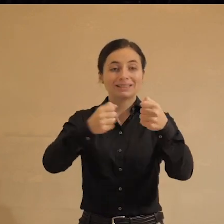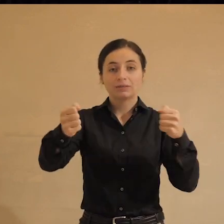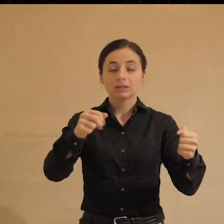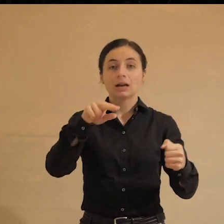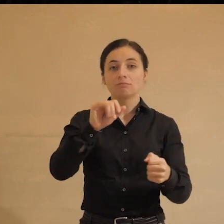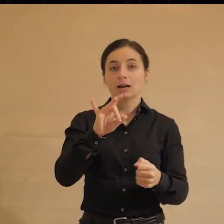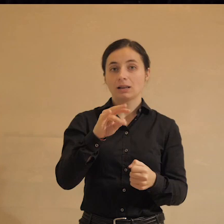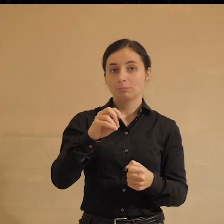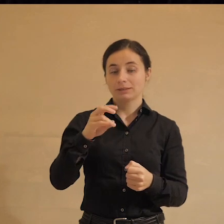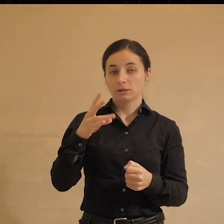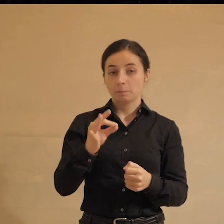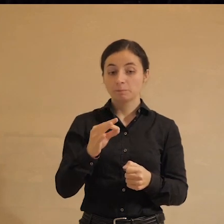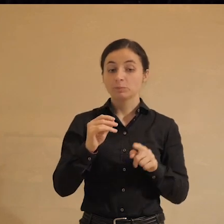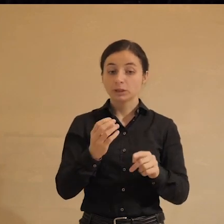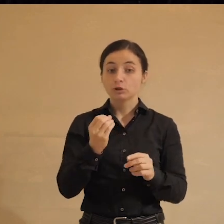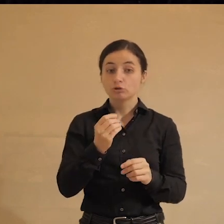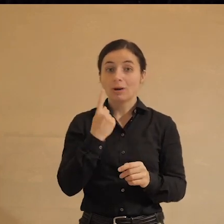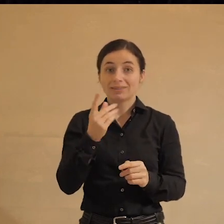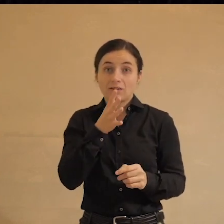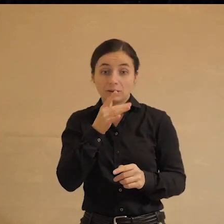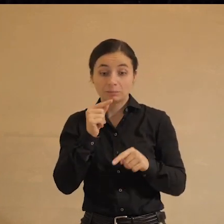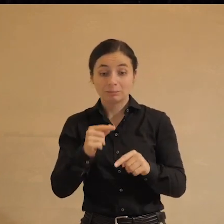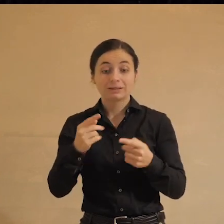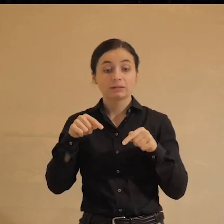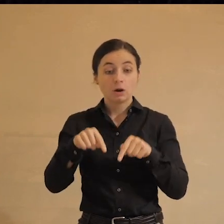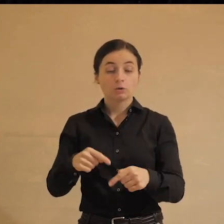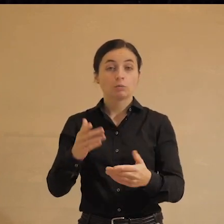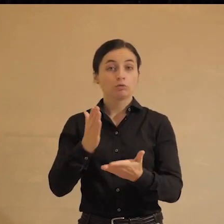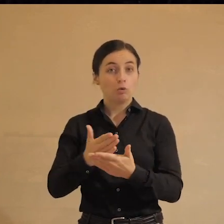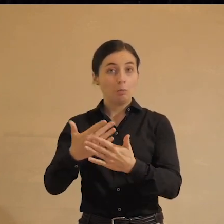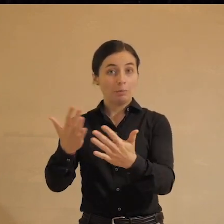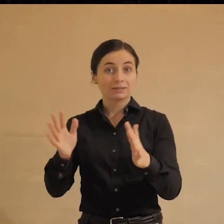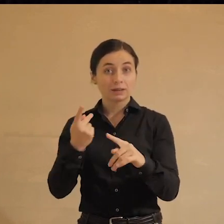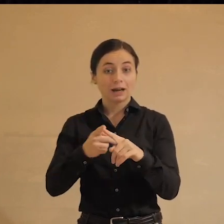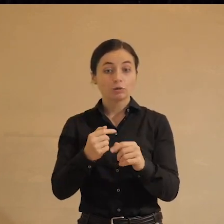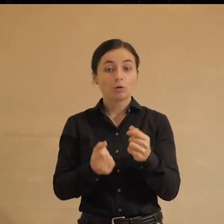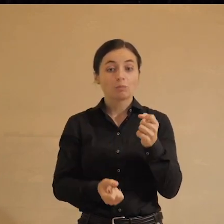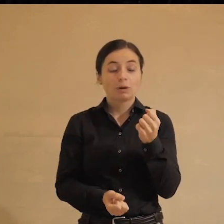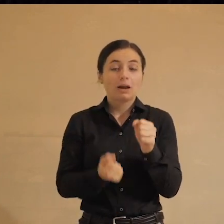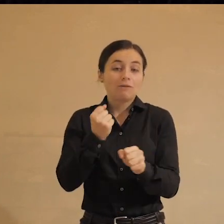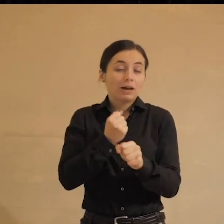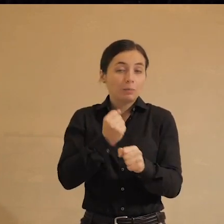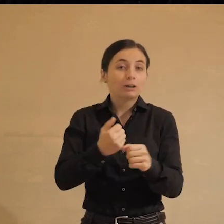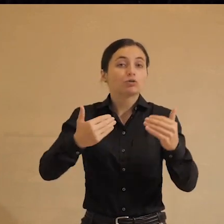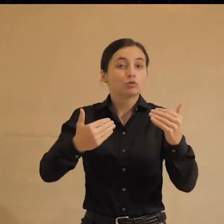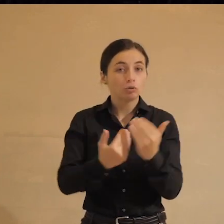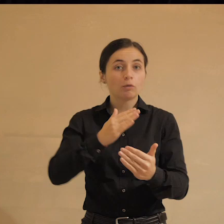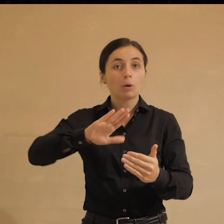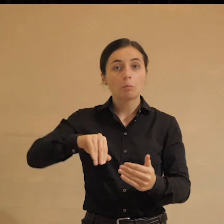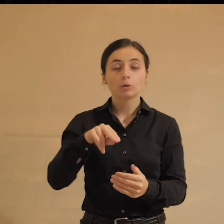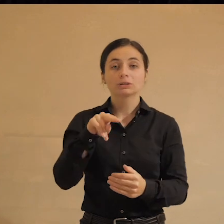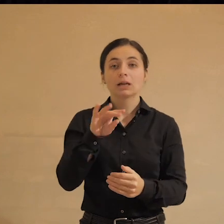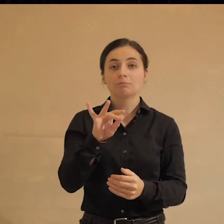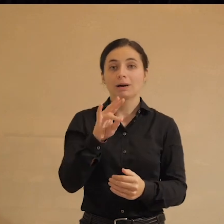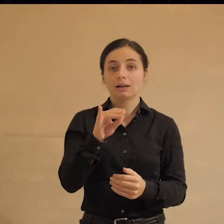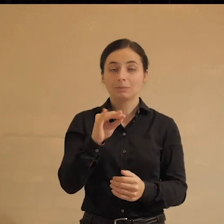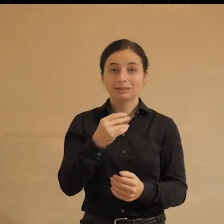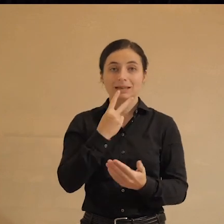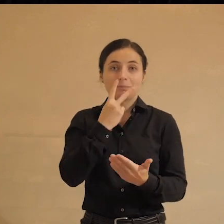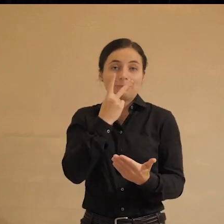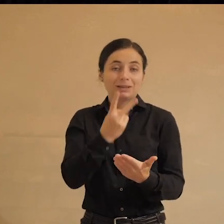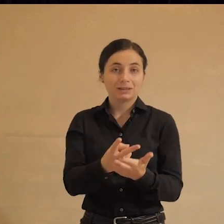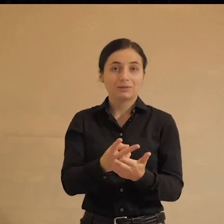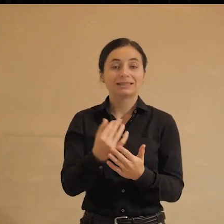парламентскому представительству и одновременно мы находимся в том пространстве, в котором вырабатываются новые постпарламентские формы представительства интересов.